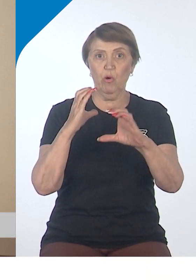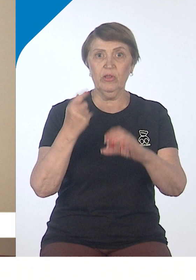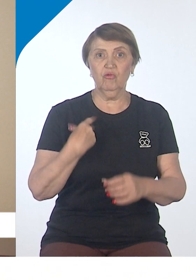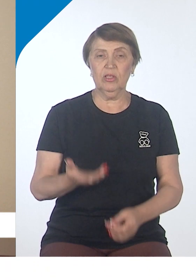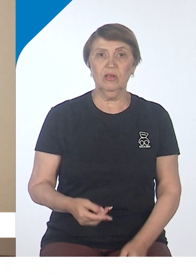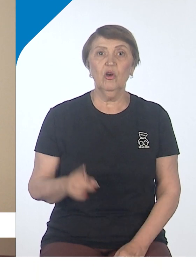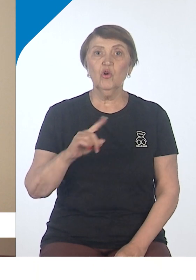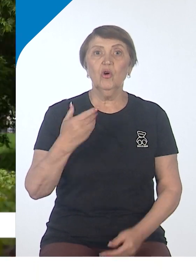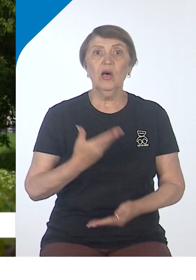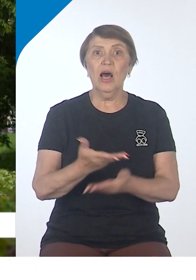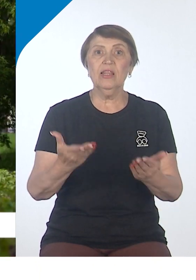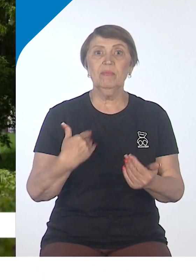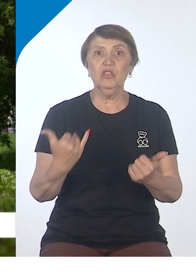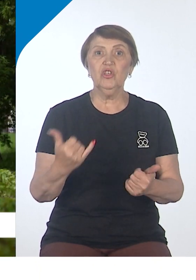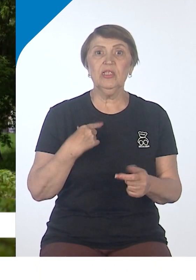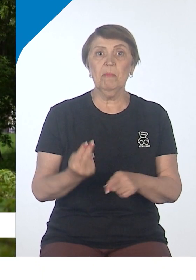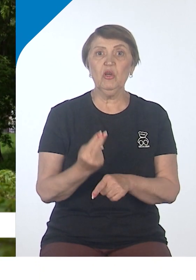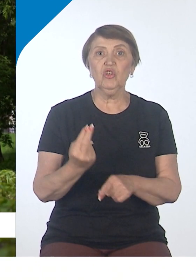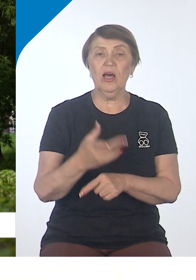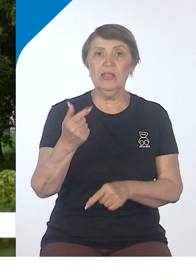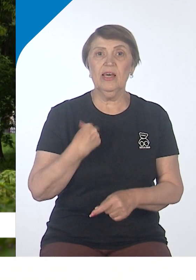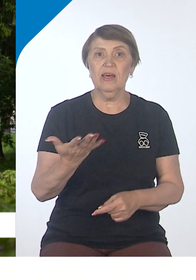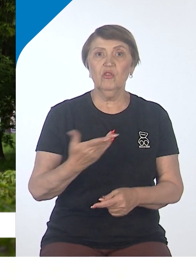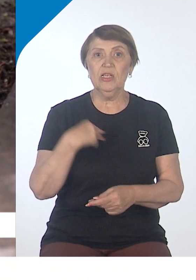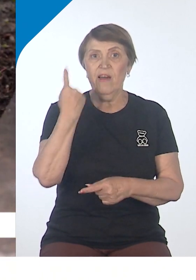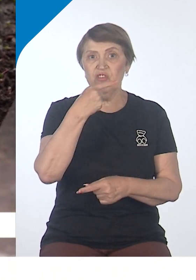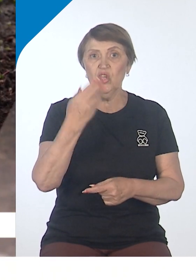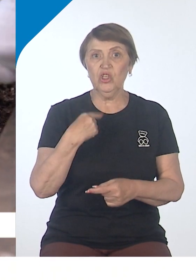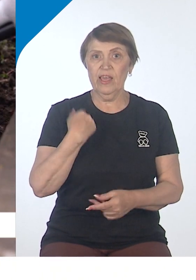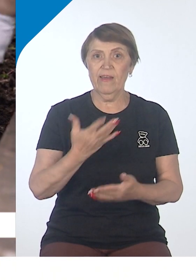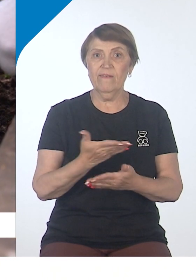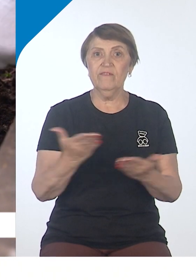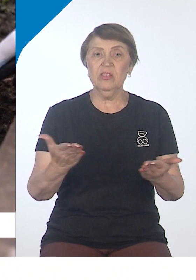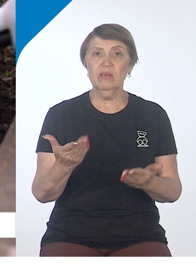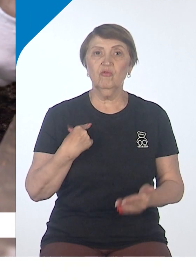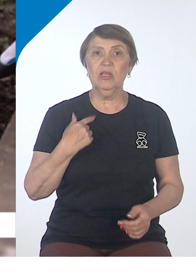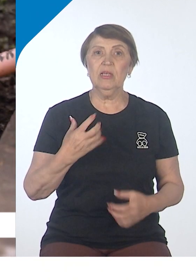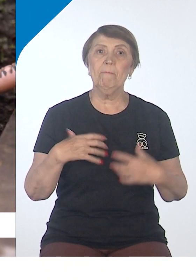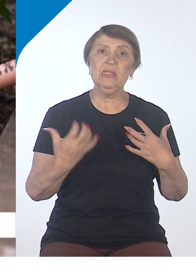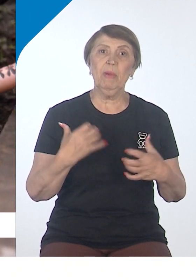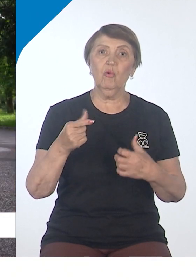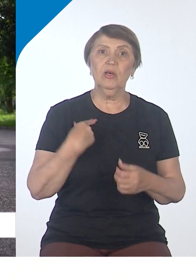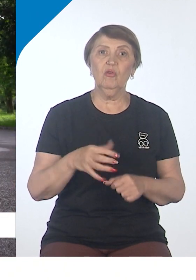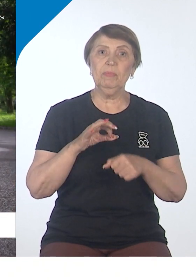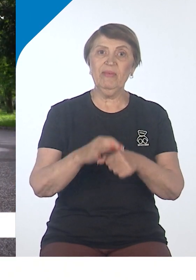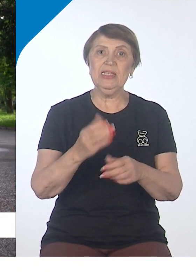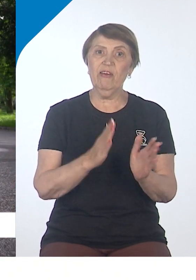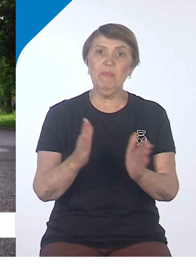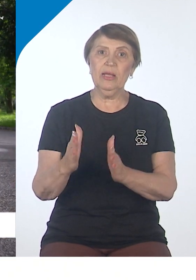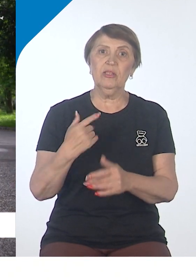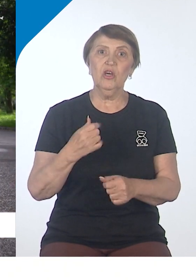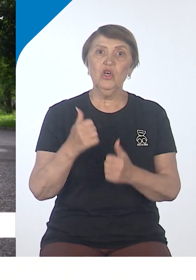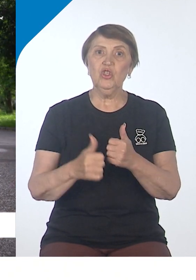Что нам сейчас мешает? Внешний вид бульваров беспокоит хабаровчан не первый год. Привести их в порядок они часто просят в